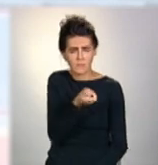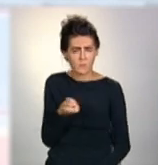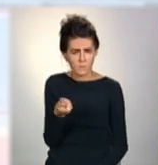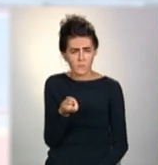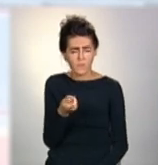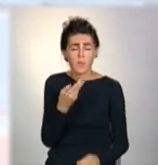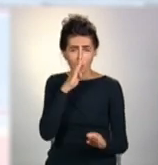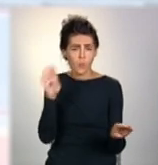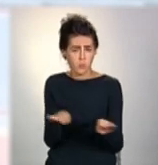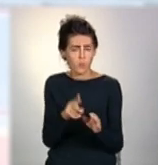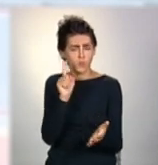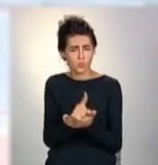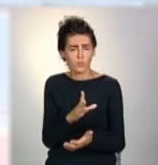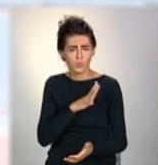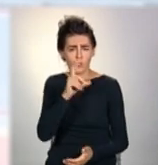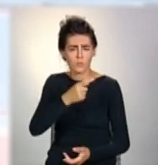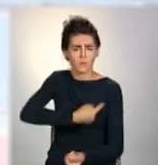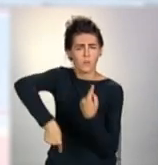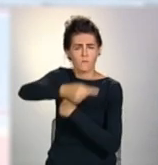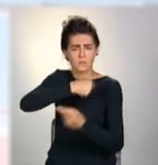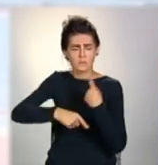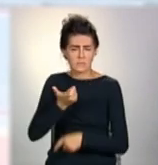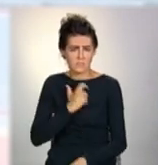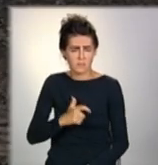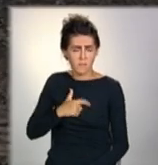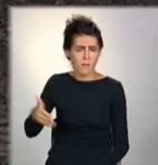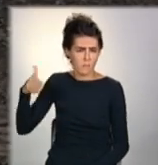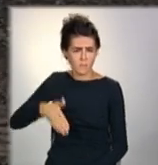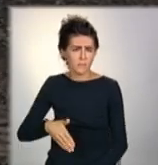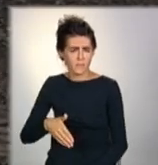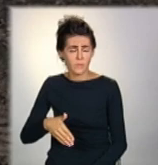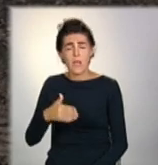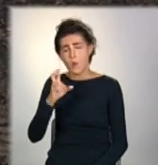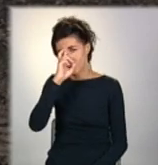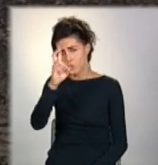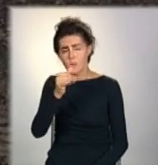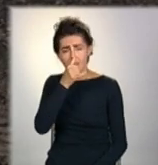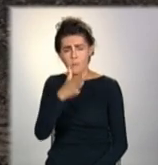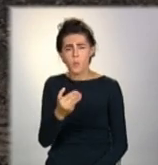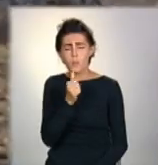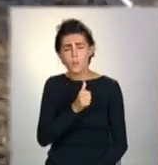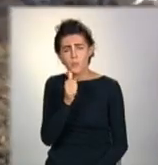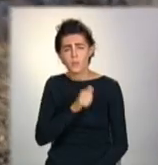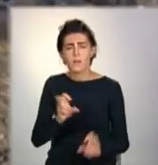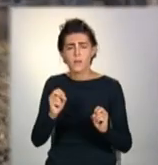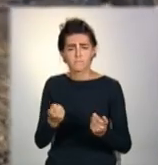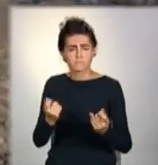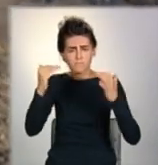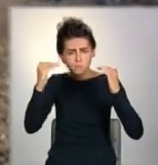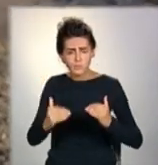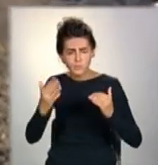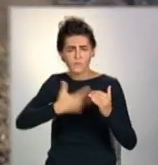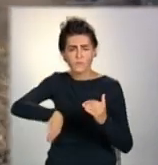Тобто, по ідеї, люди ці гроші просто залишили себе в припілі. Держава ніяк не пробує стримати апетити великих